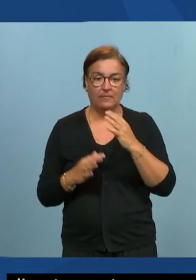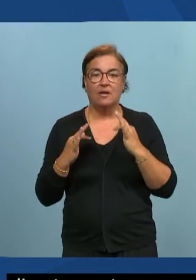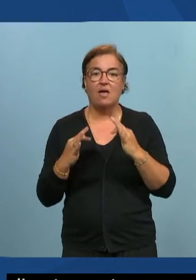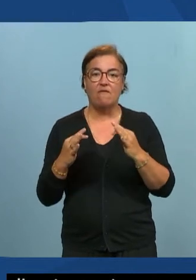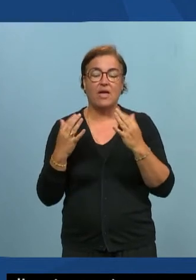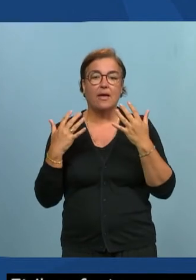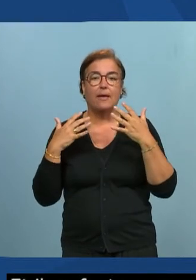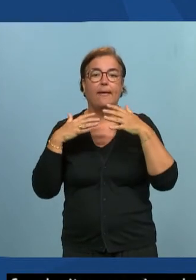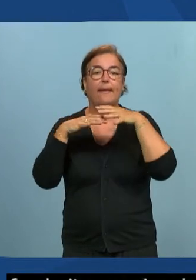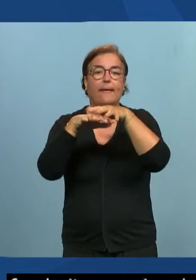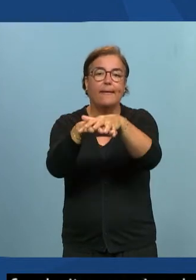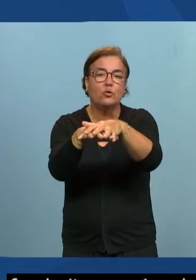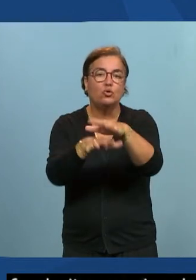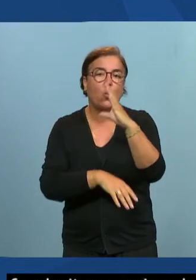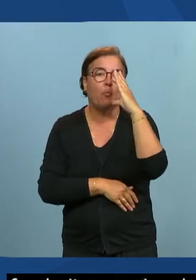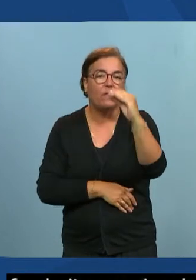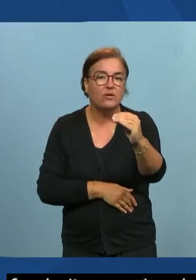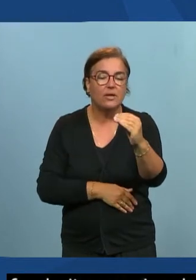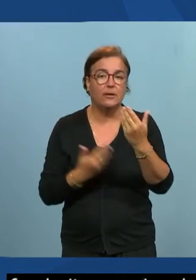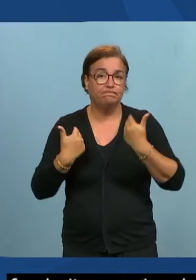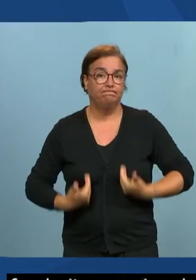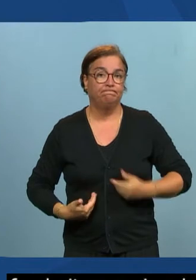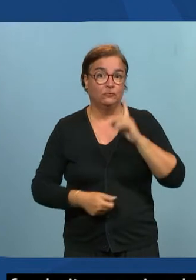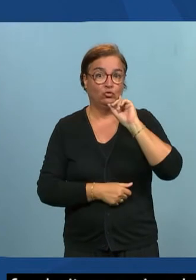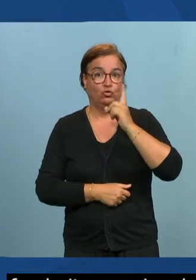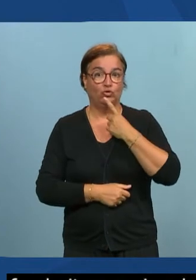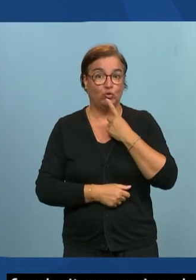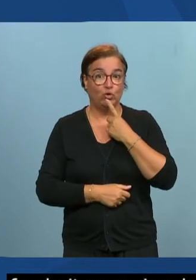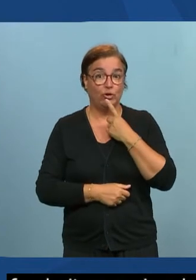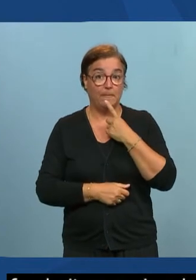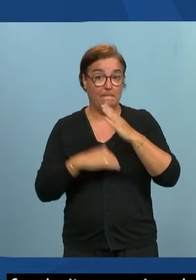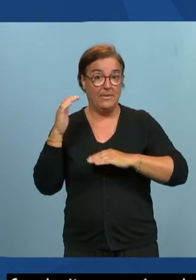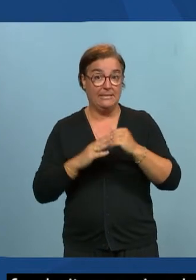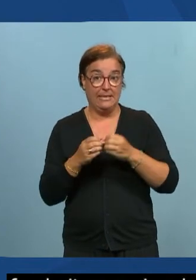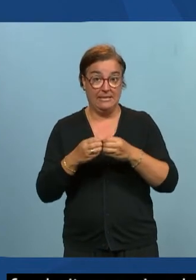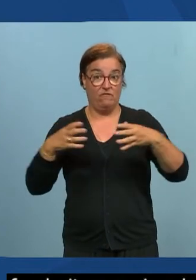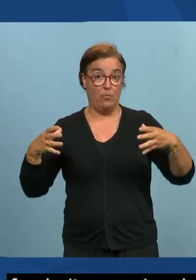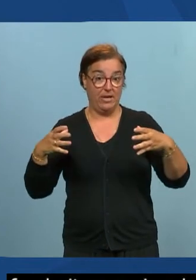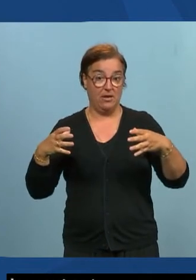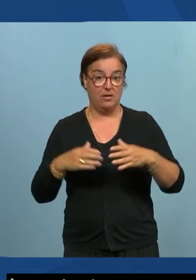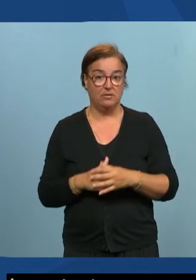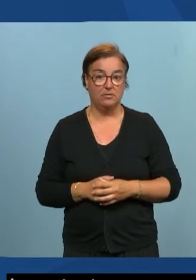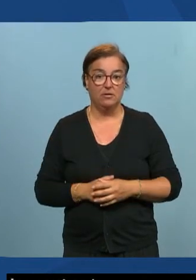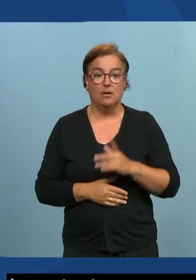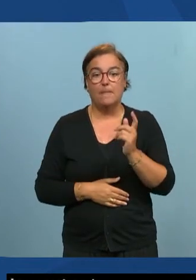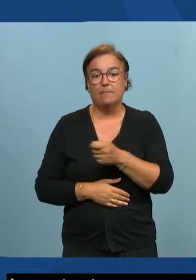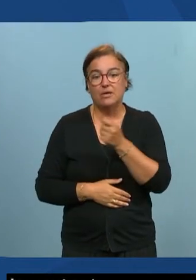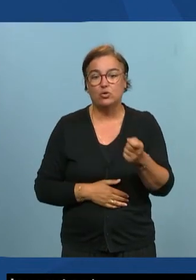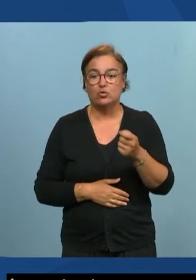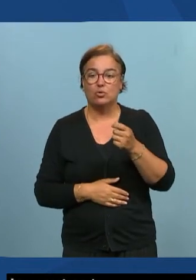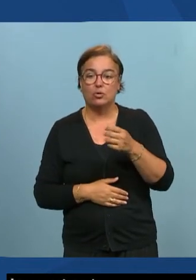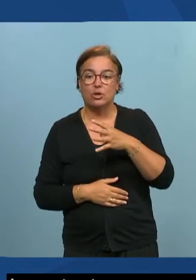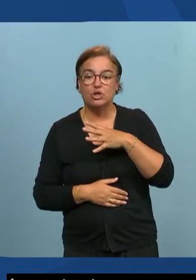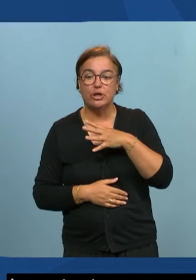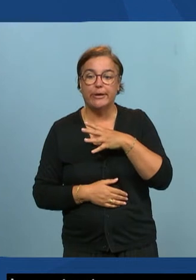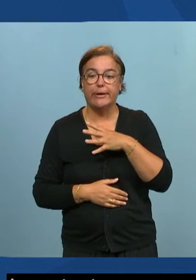professionnelle je suis sourde développeuse dans un contexte agile donc évidemment j'ai plusieurs cérémonies dans